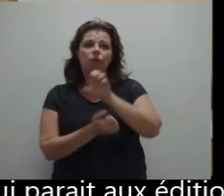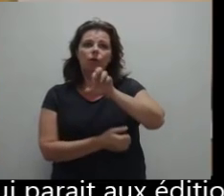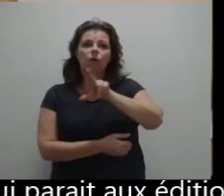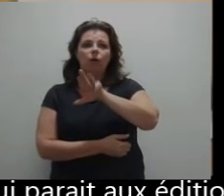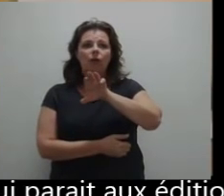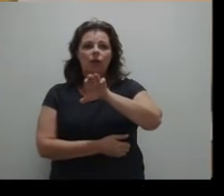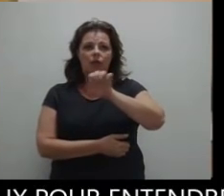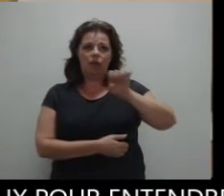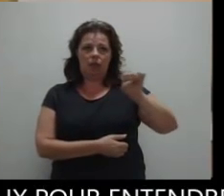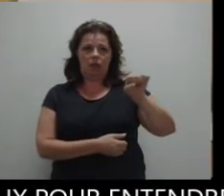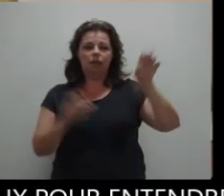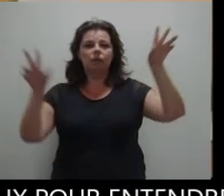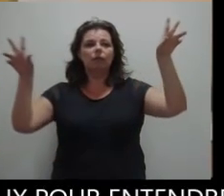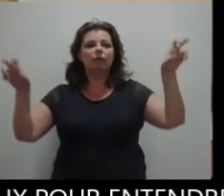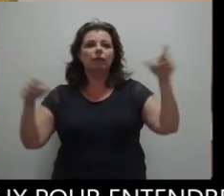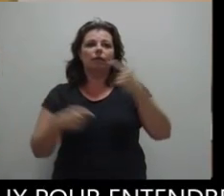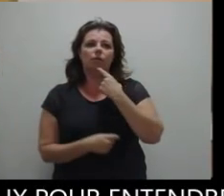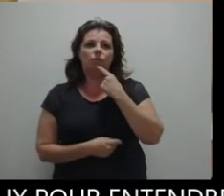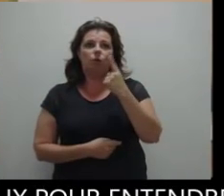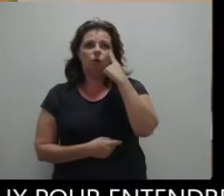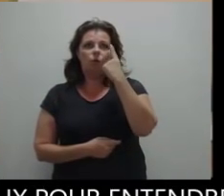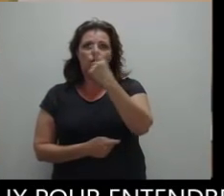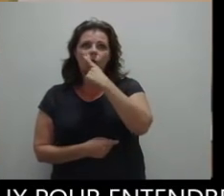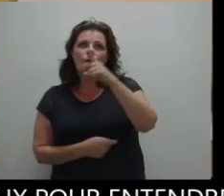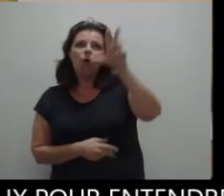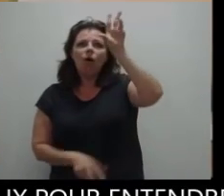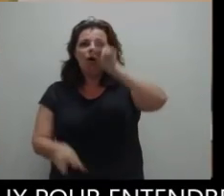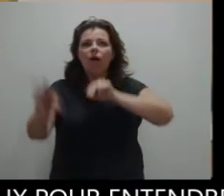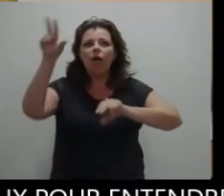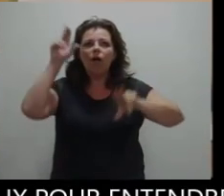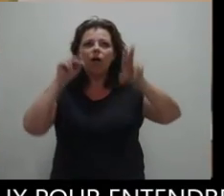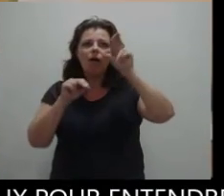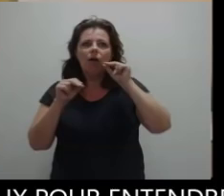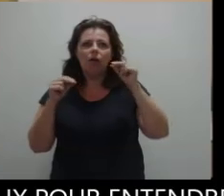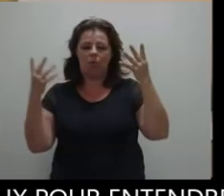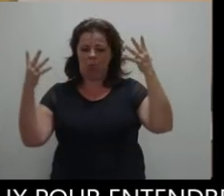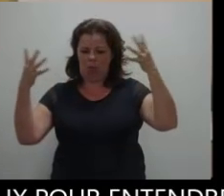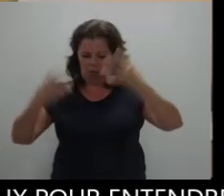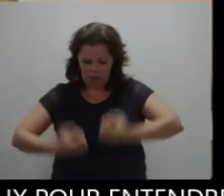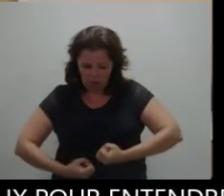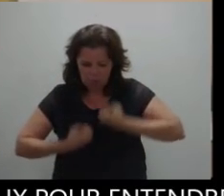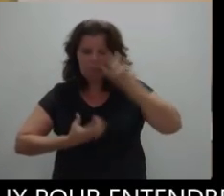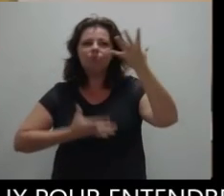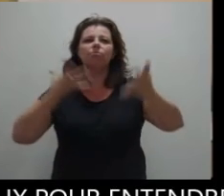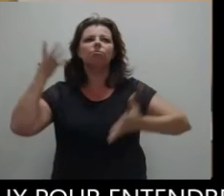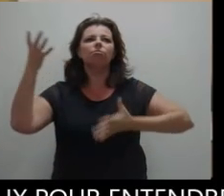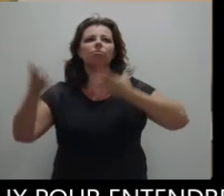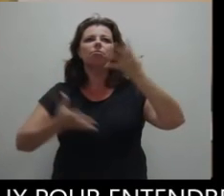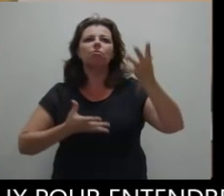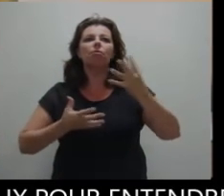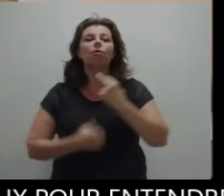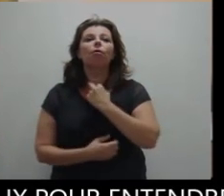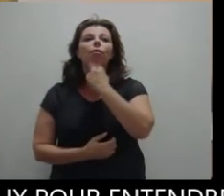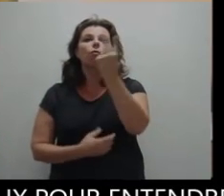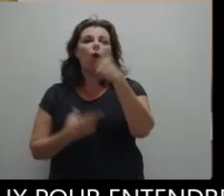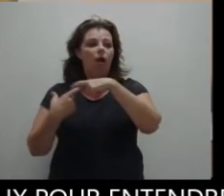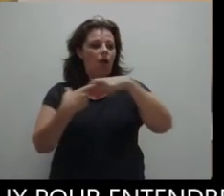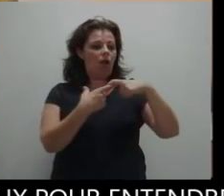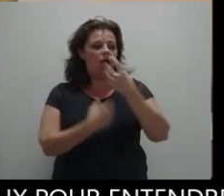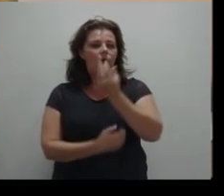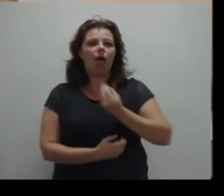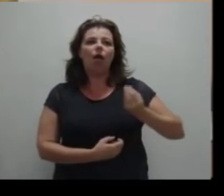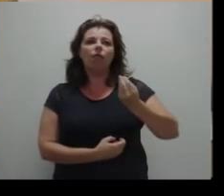et Clinique, « Des yeux pour entendre, des mains pour parler, la voix et les enfants choux ».